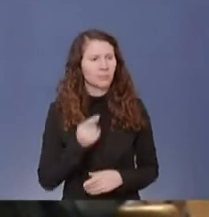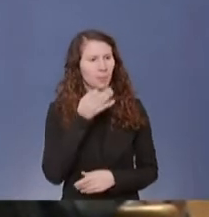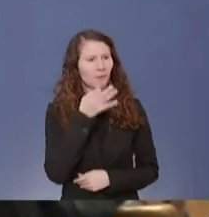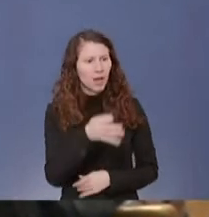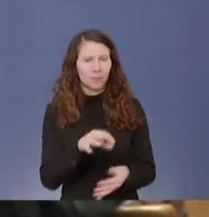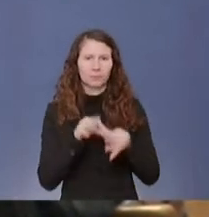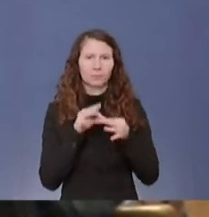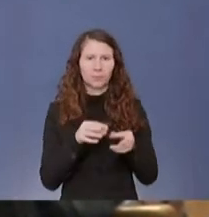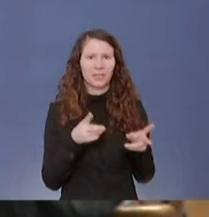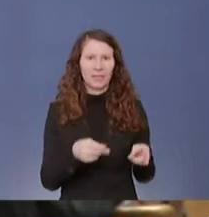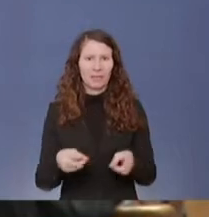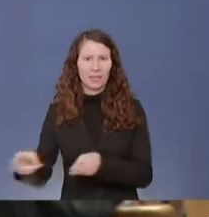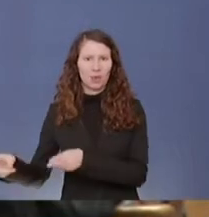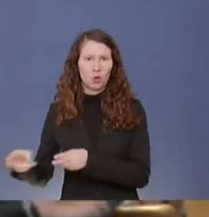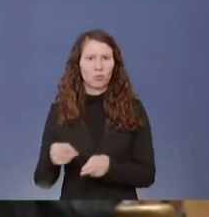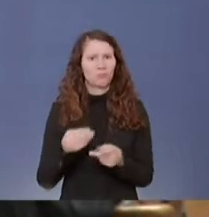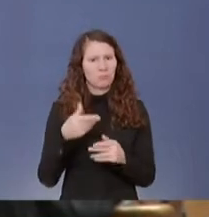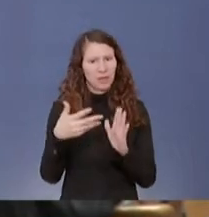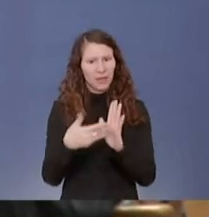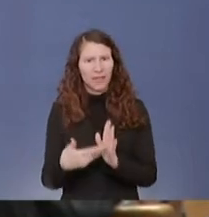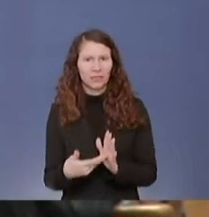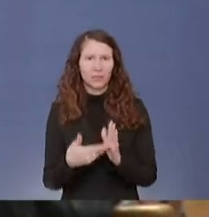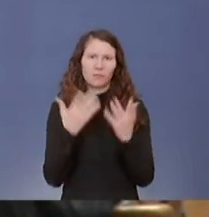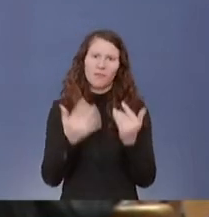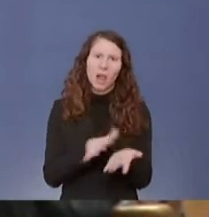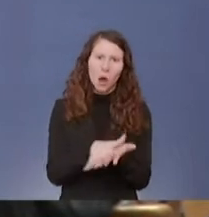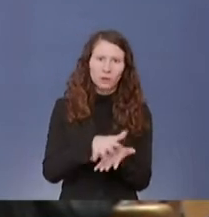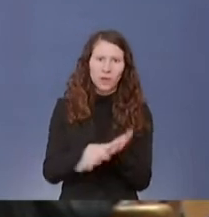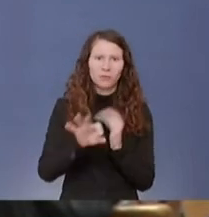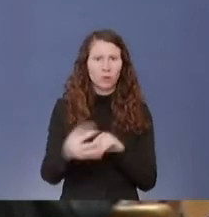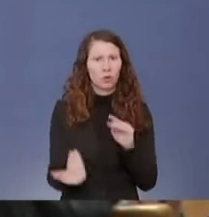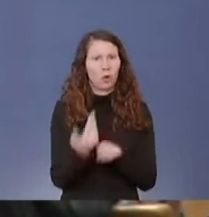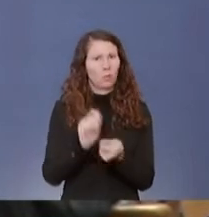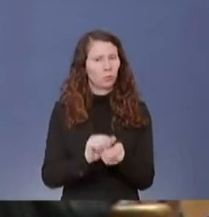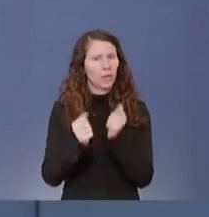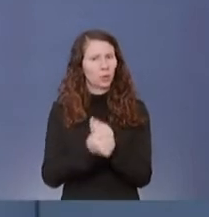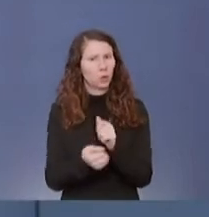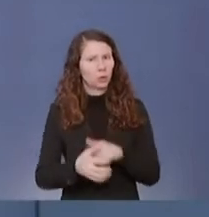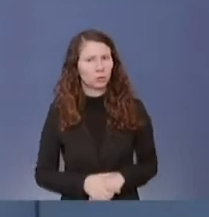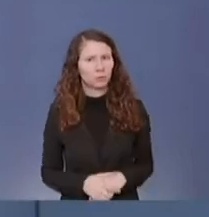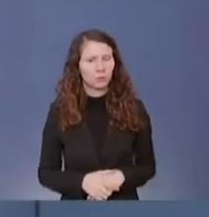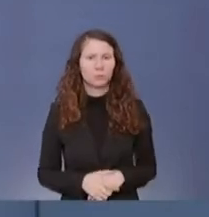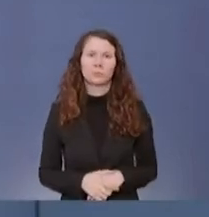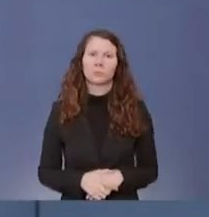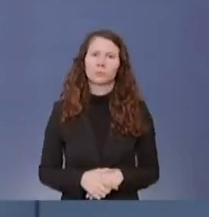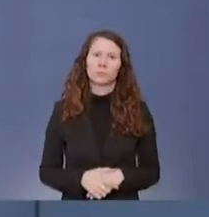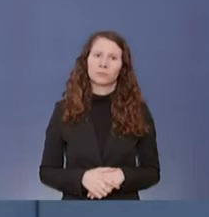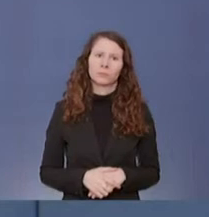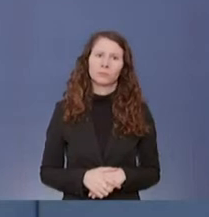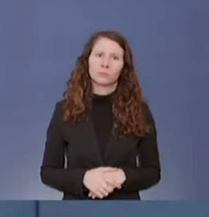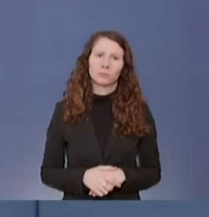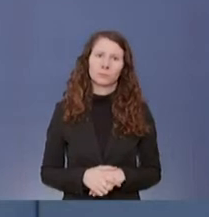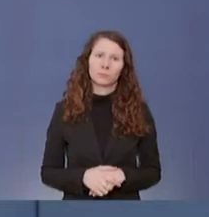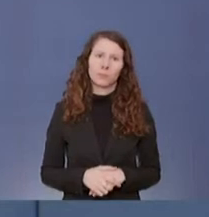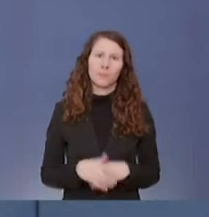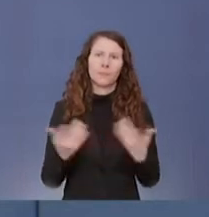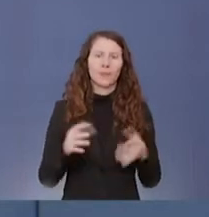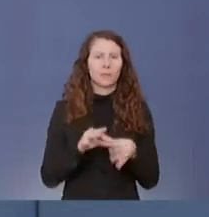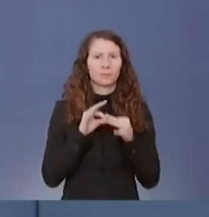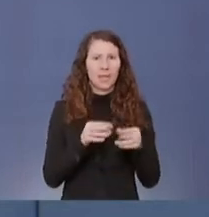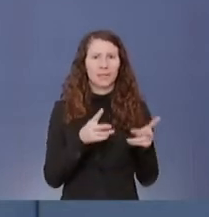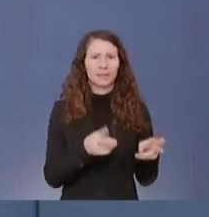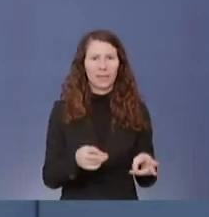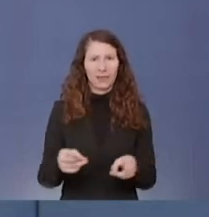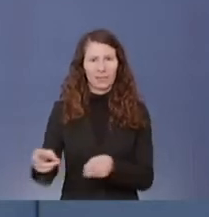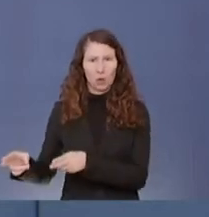viele Tests werden da ausgewertet auf die neuen Situationen? Also die Sequenzierung,